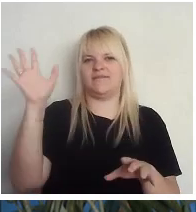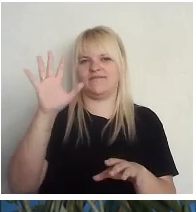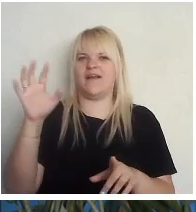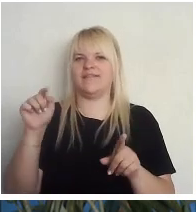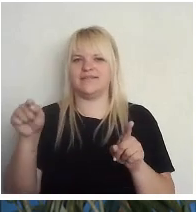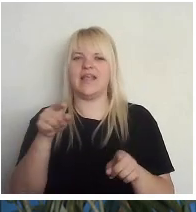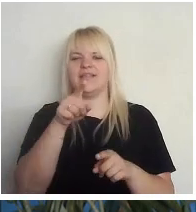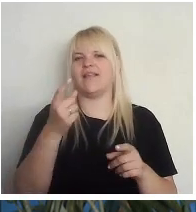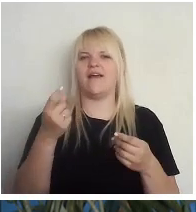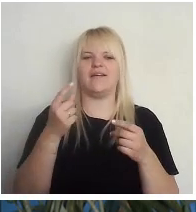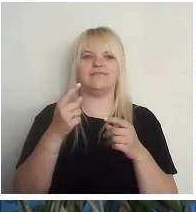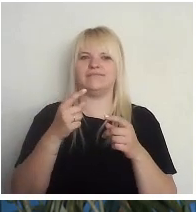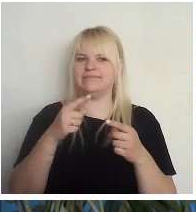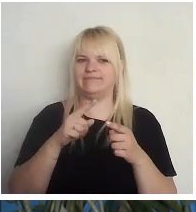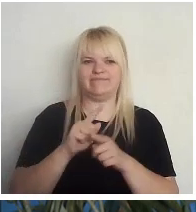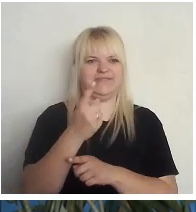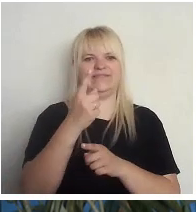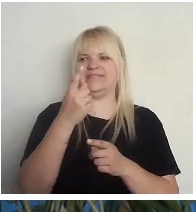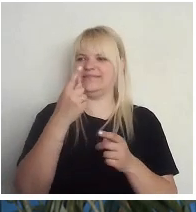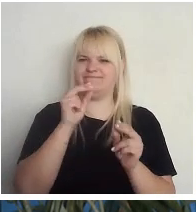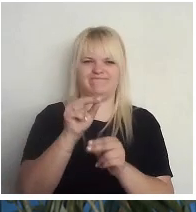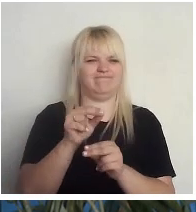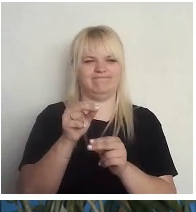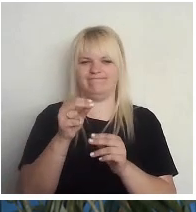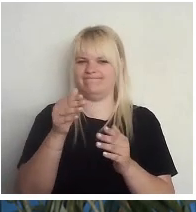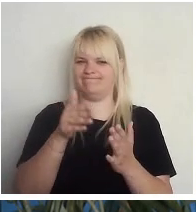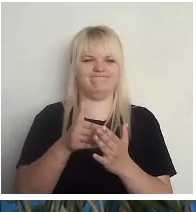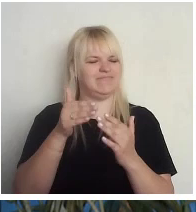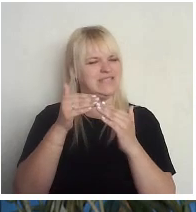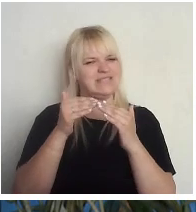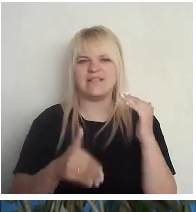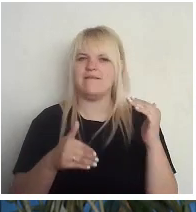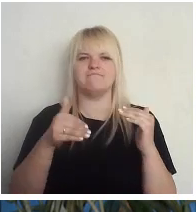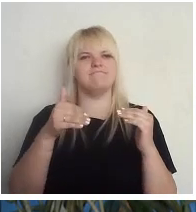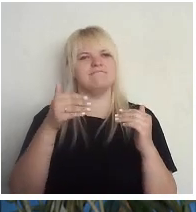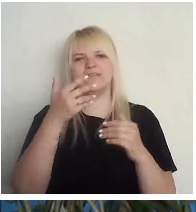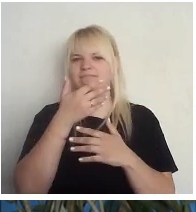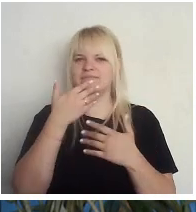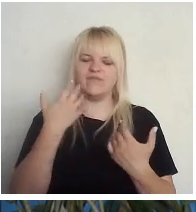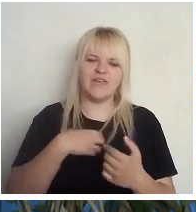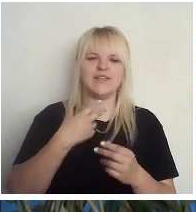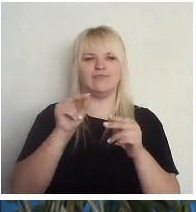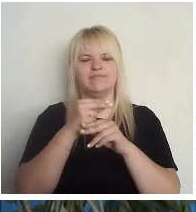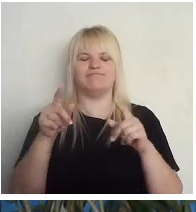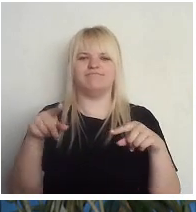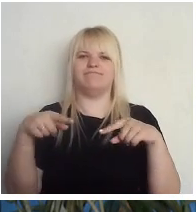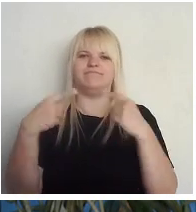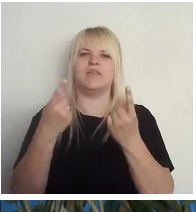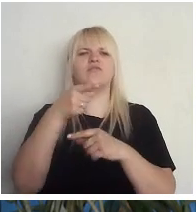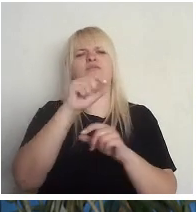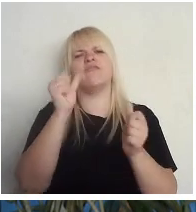tā plaise ir milzīga. Uzticēšanās ir zema, nu, protams, tur ar variācijām, tur par dažādām